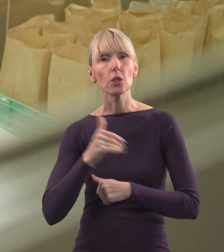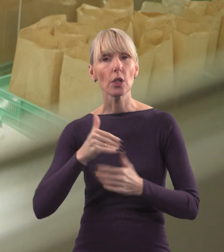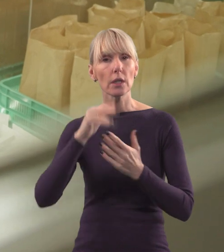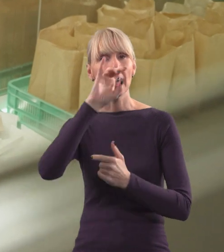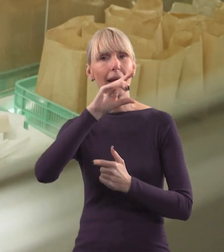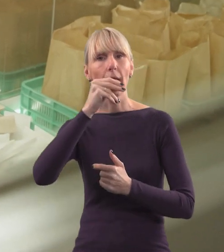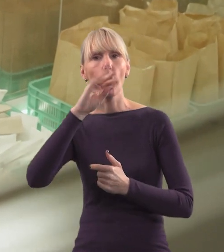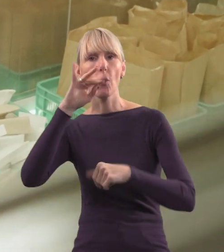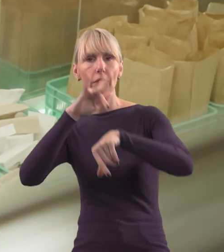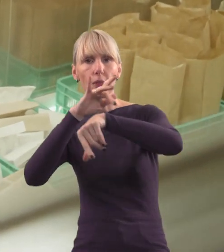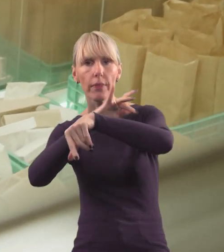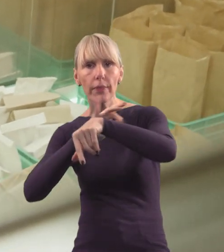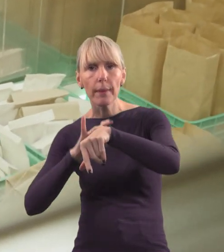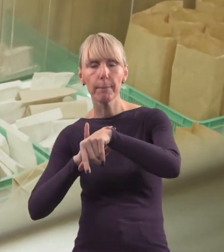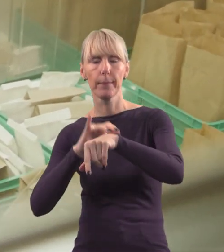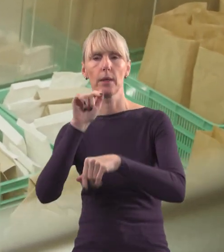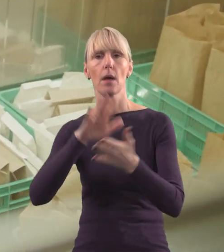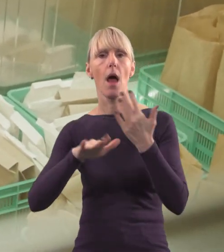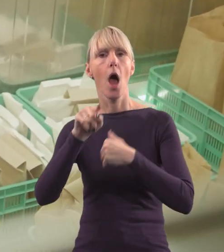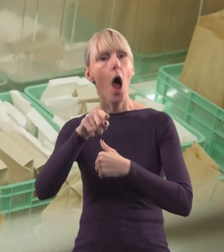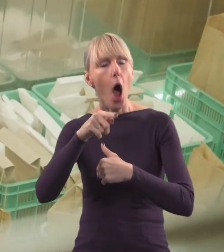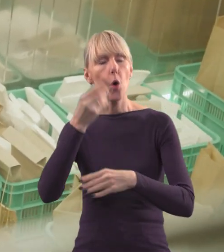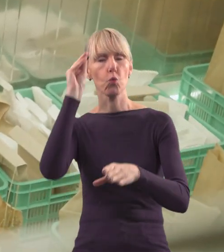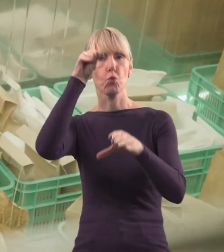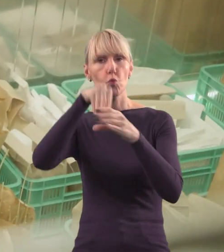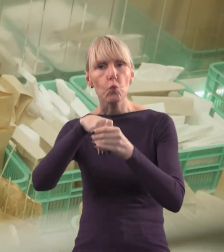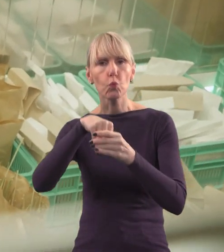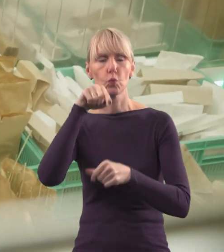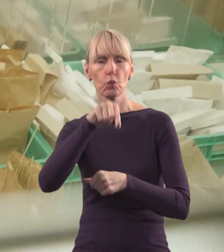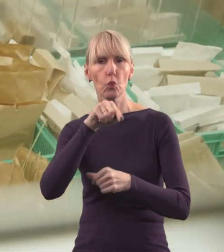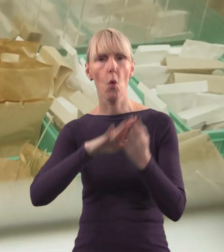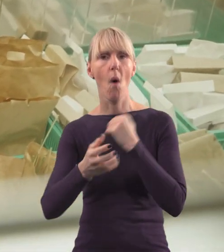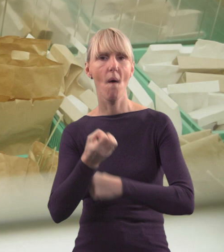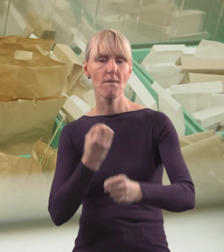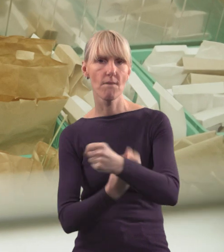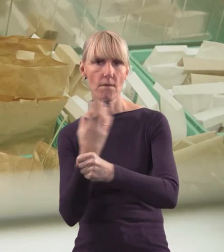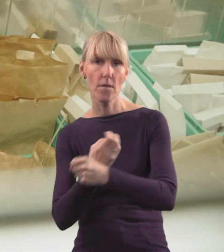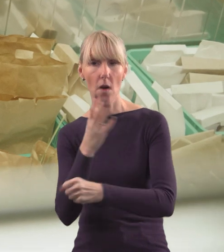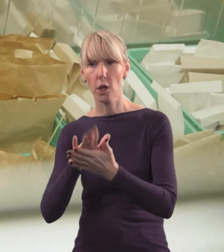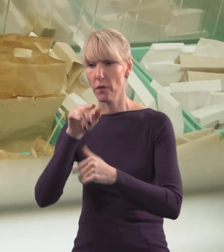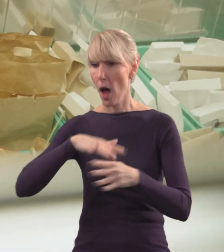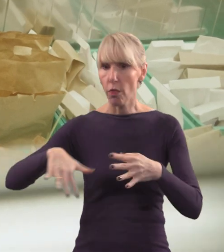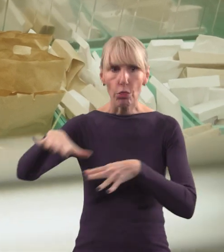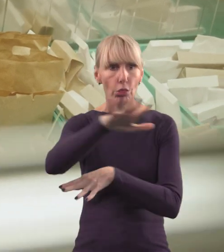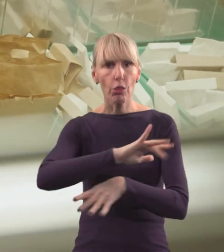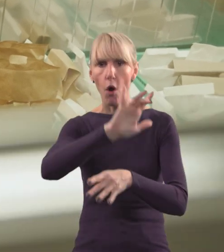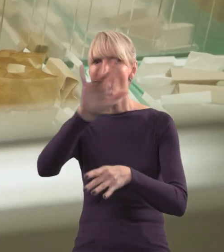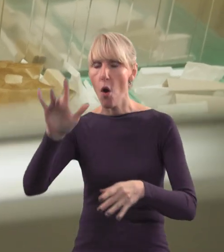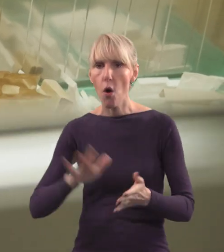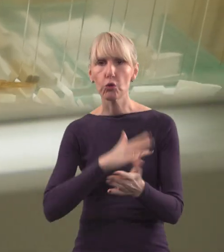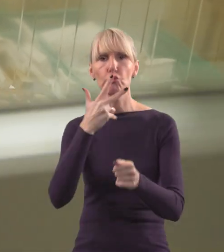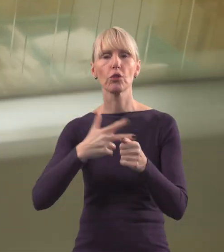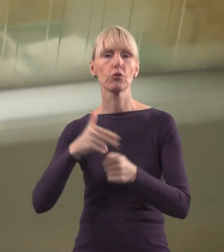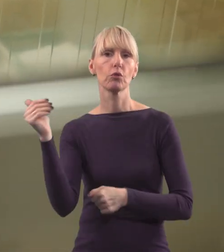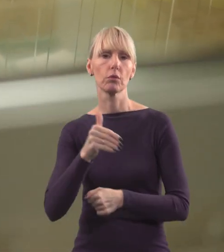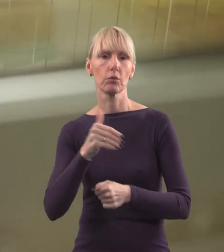ogrodniczych, głównie warzywnych. Docelowo nasze Centrum może pomieścić około 30 tysięcy genotypów tych